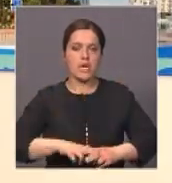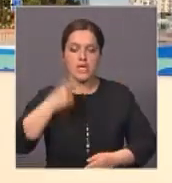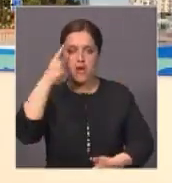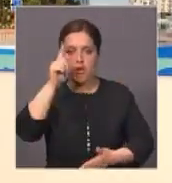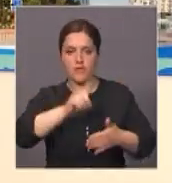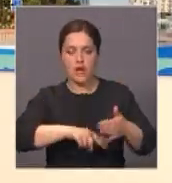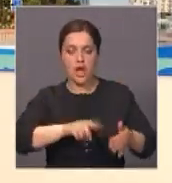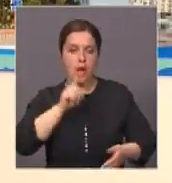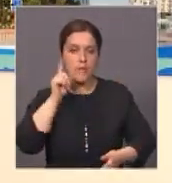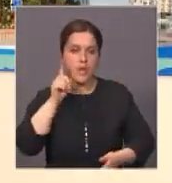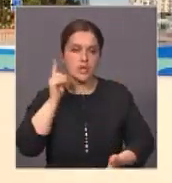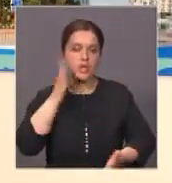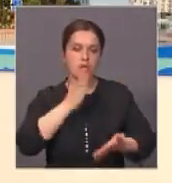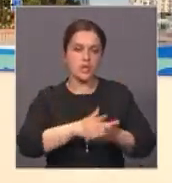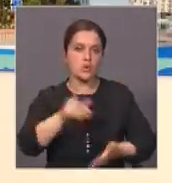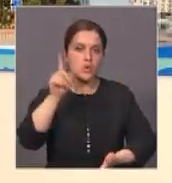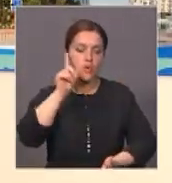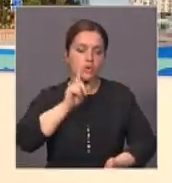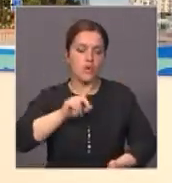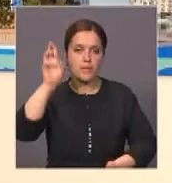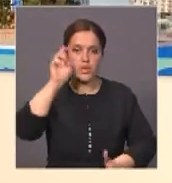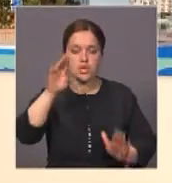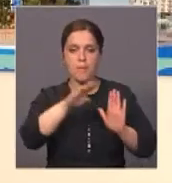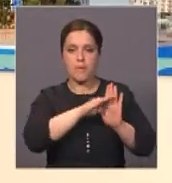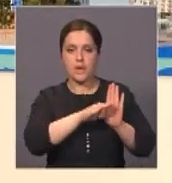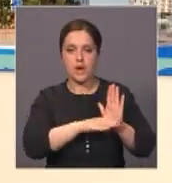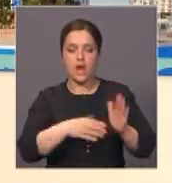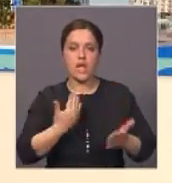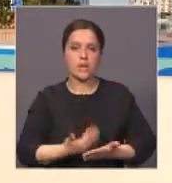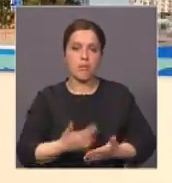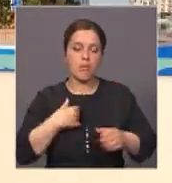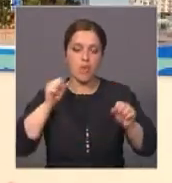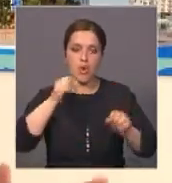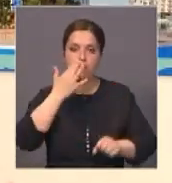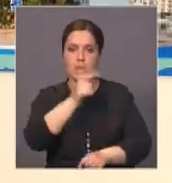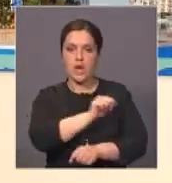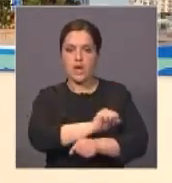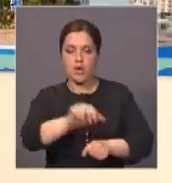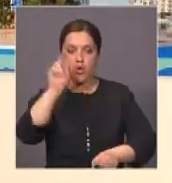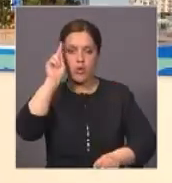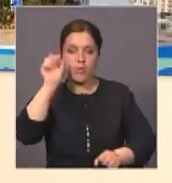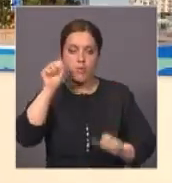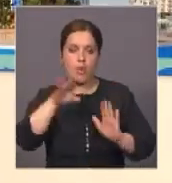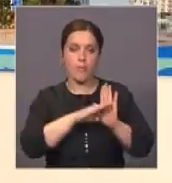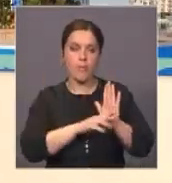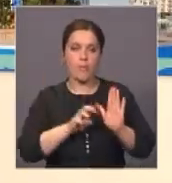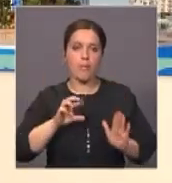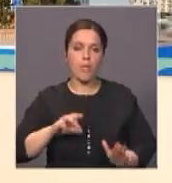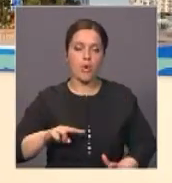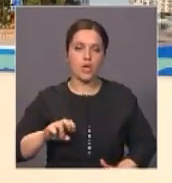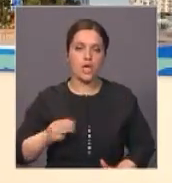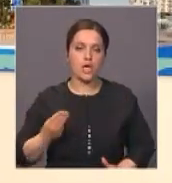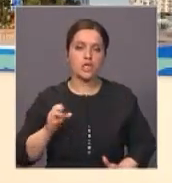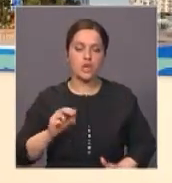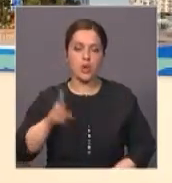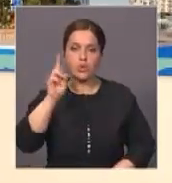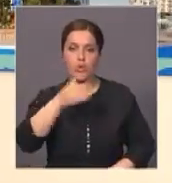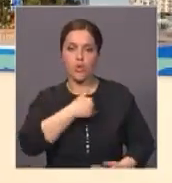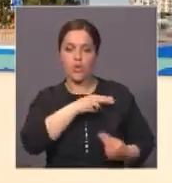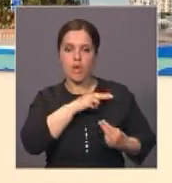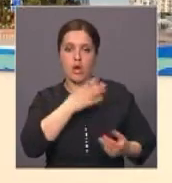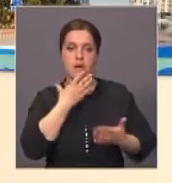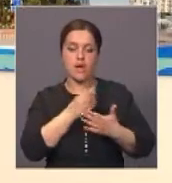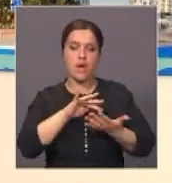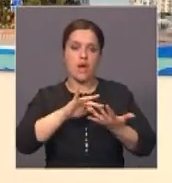молодежи есть много хороших государственных программ. Например, мы можем учиться за границей по программе «Булашах». Для тех, кто хочет трудиться в родных